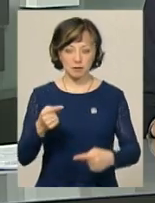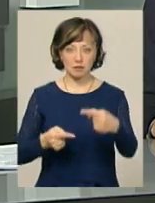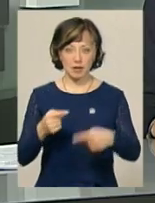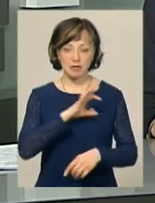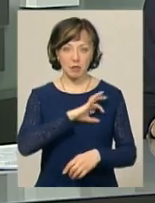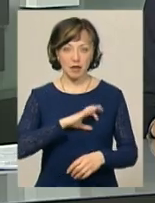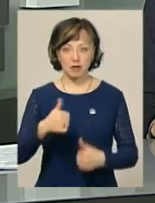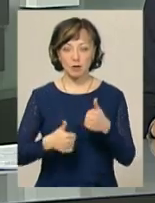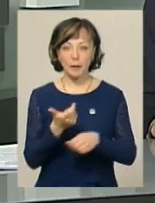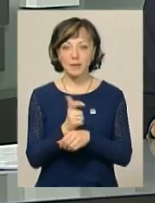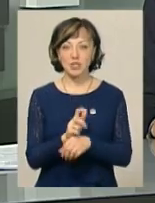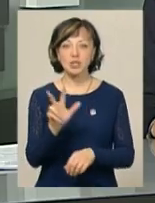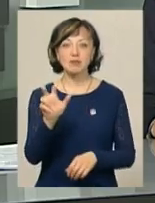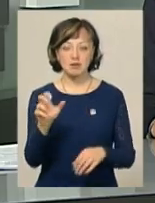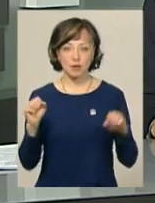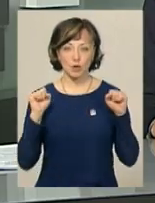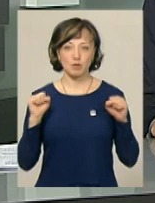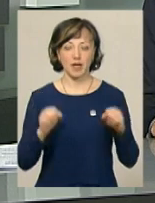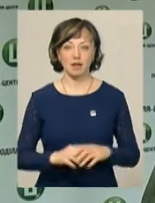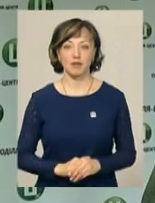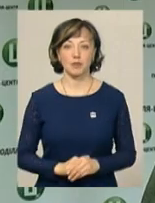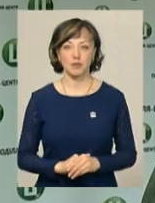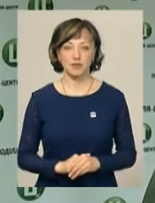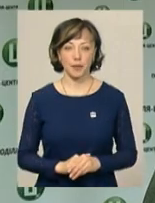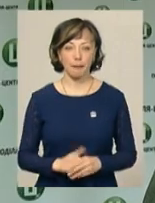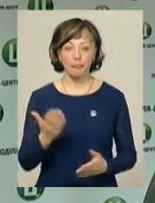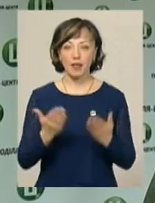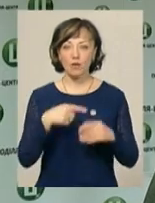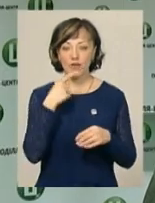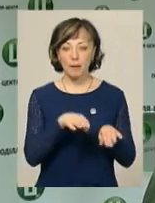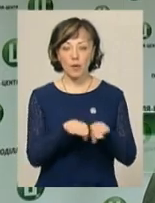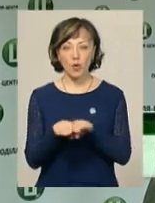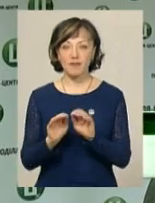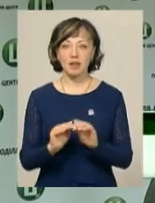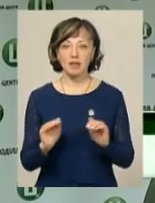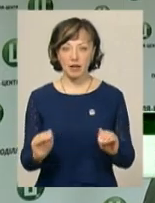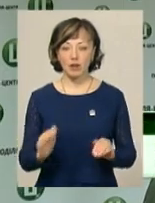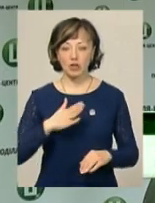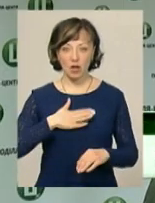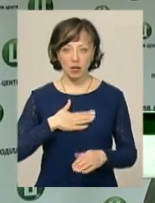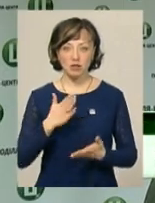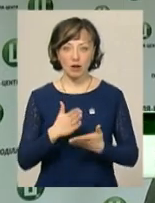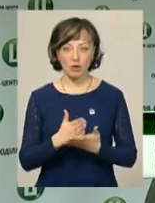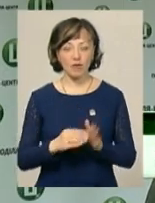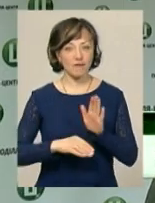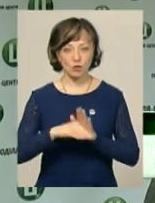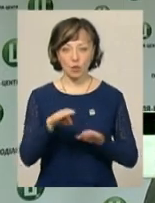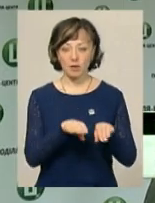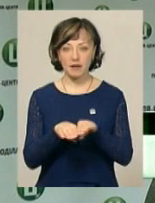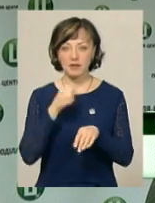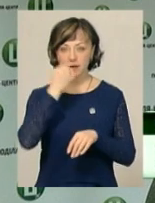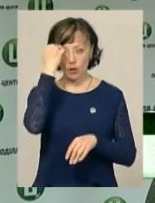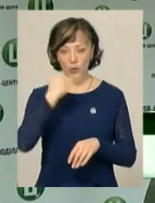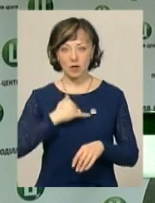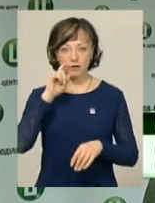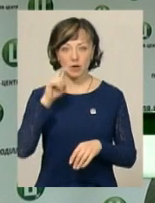медалі змагалися більше трьох сотень спортсменів. Якщо говорити про рівень дітей, то наші знаходяться на високому рівні. Завдяки тому, що в нас